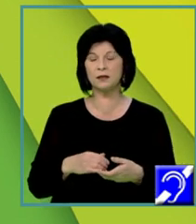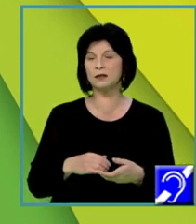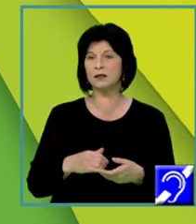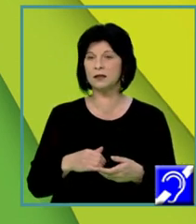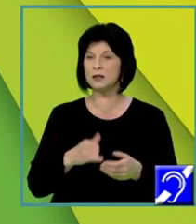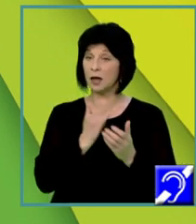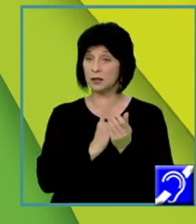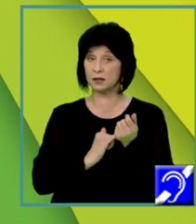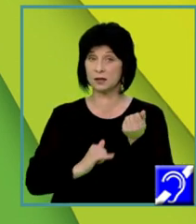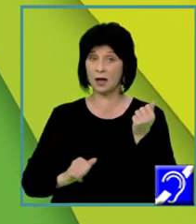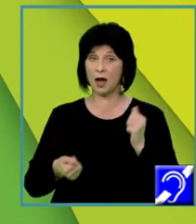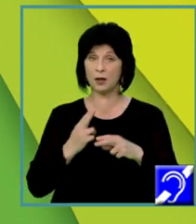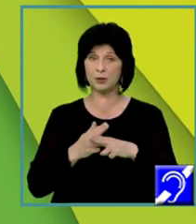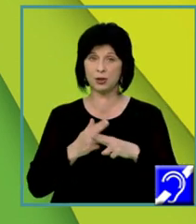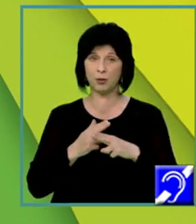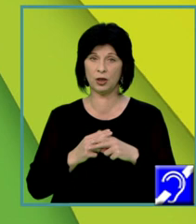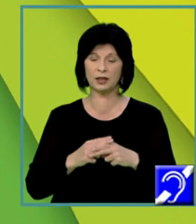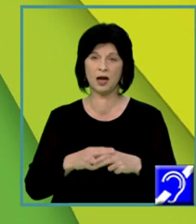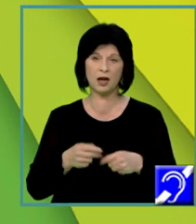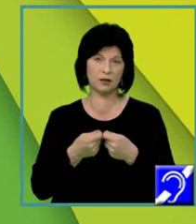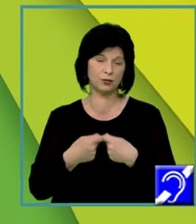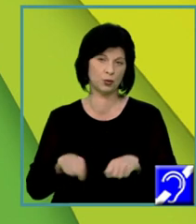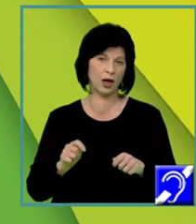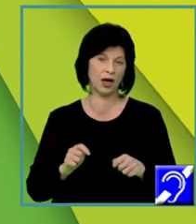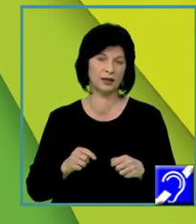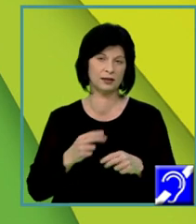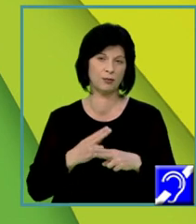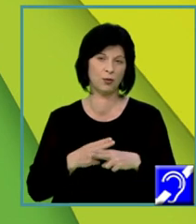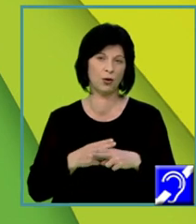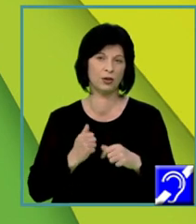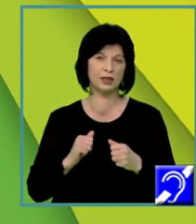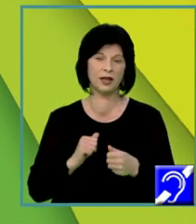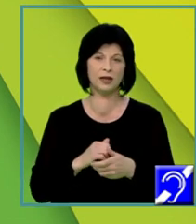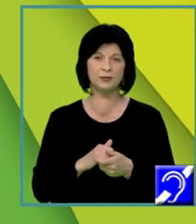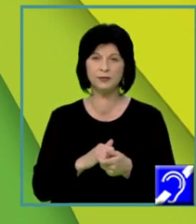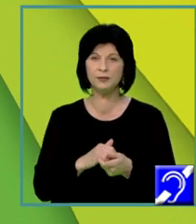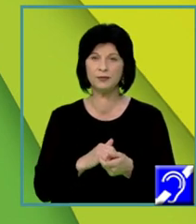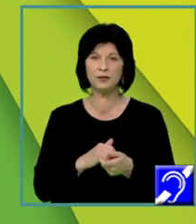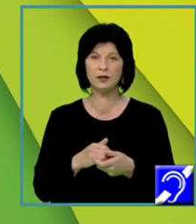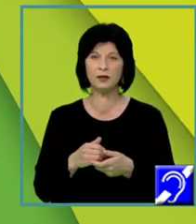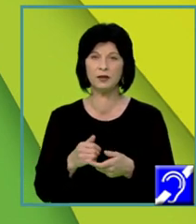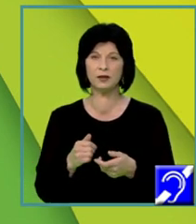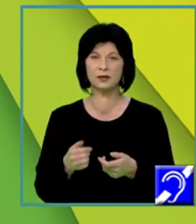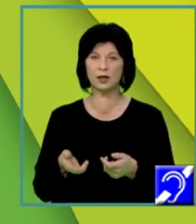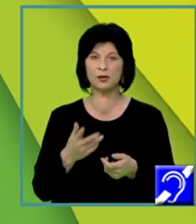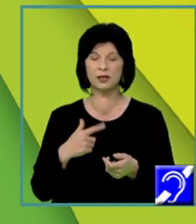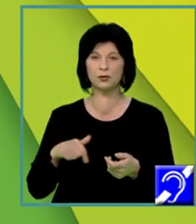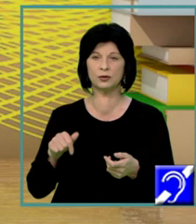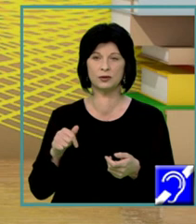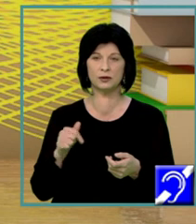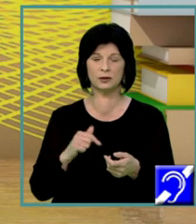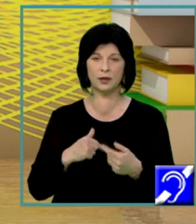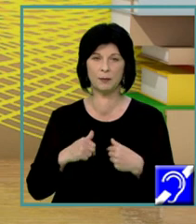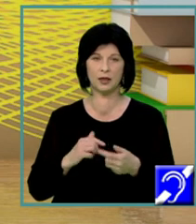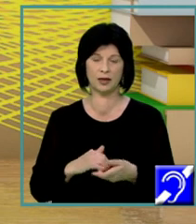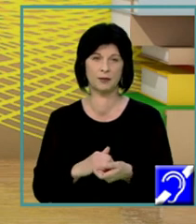într-o zi când am luat singur hotărârea să devin sănătos, voinic, ager, curajos, lat în spate și cu mușchii armonios dezvoltați.